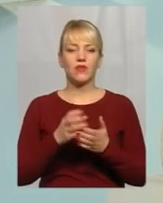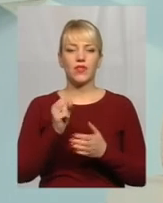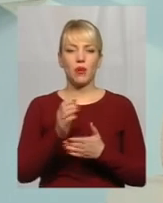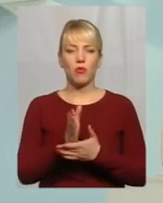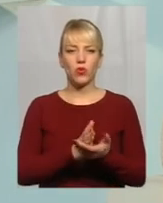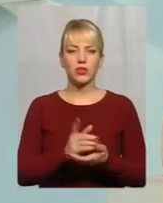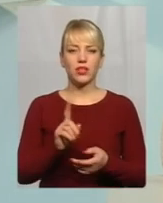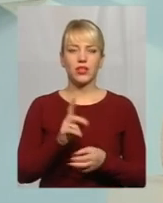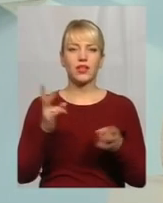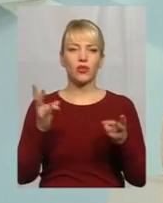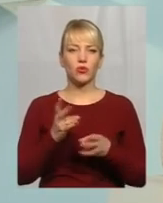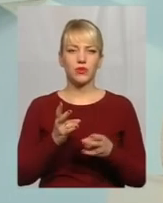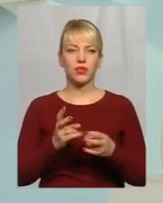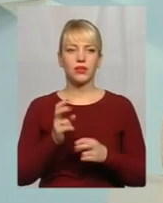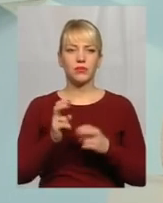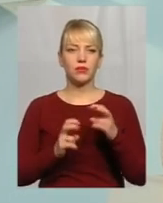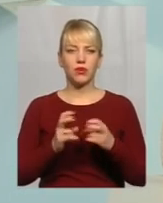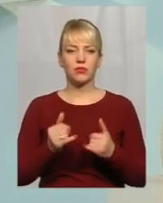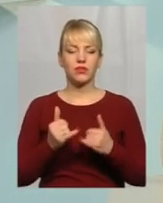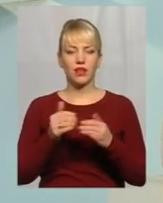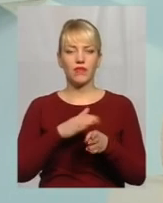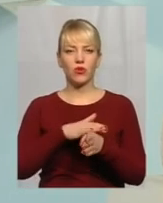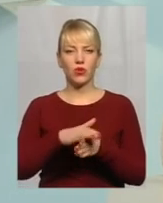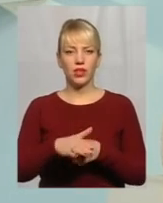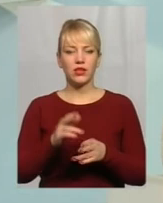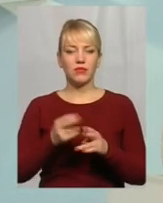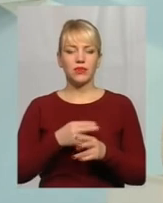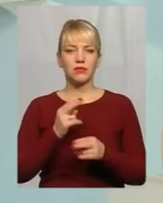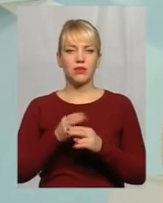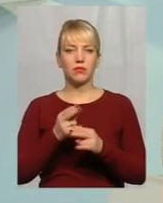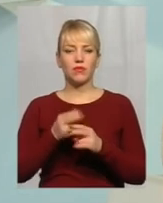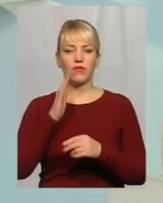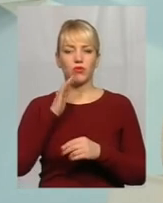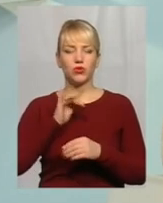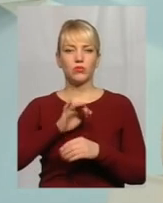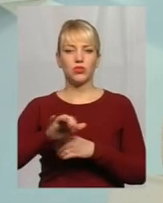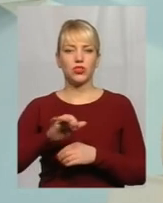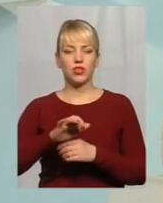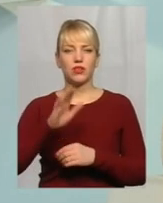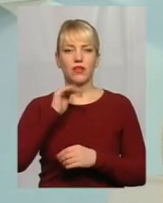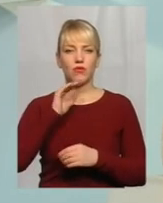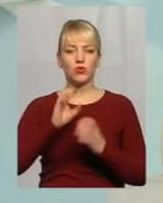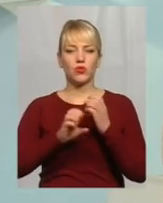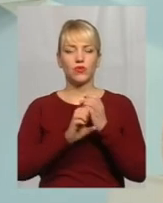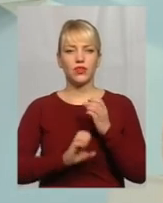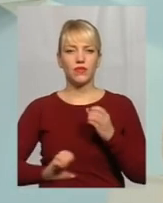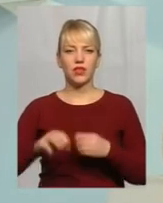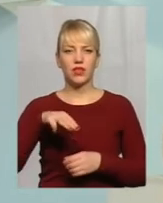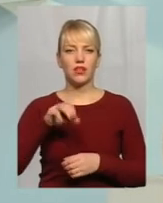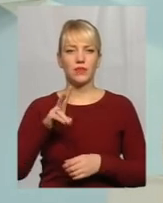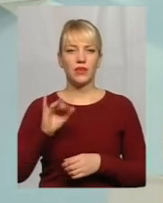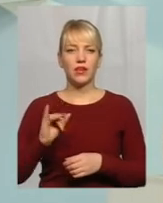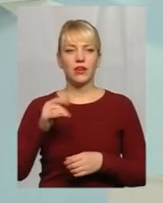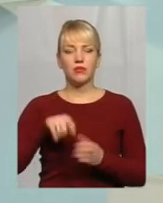які необхідні підприємству для виконання безперебінного водопостачання, водовідведення міста Хмельницького Тобто,